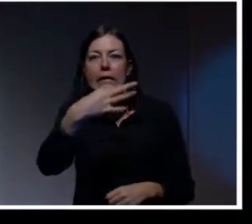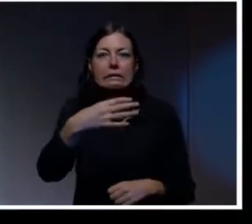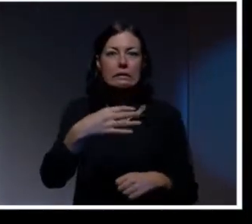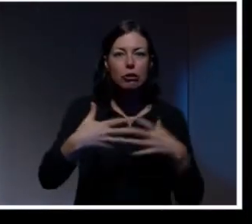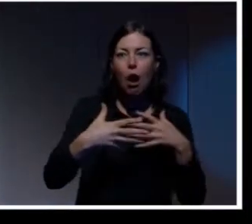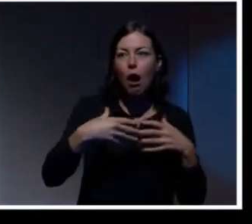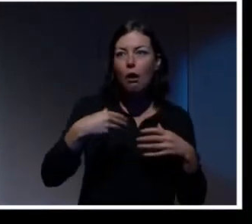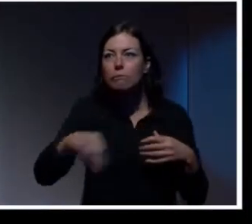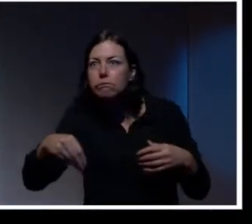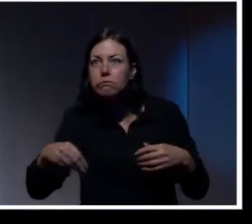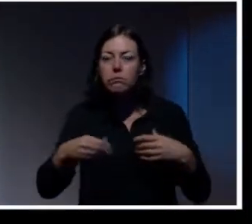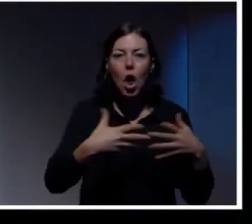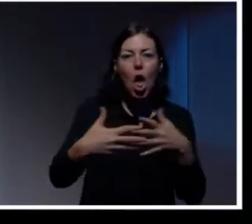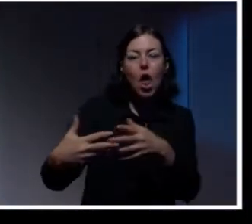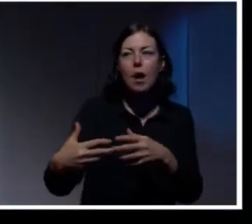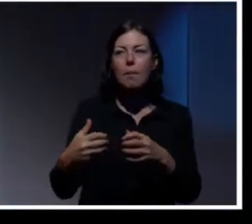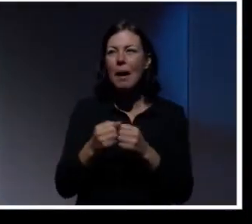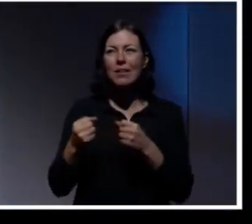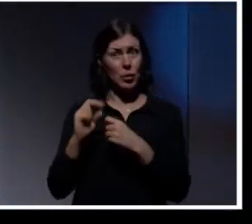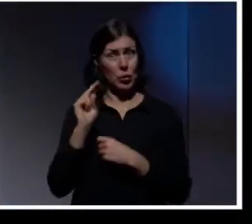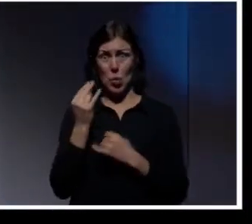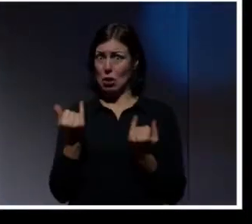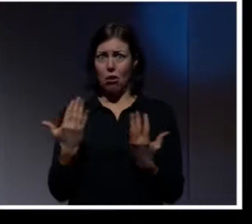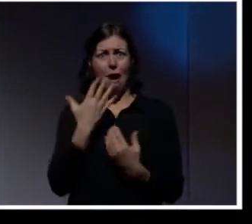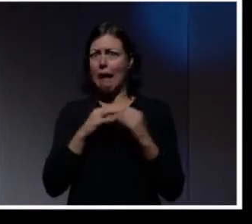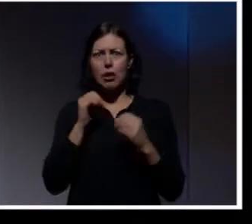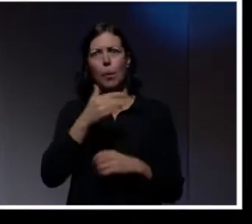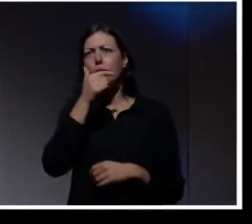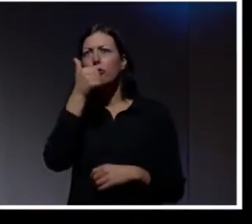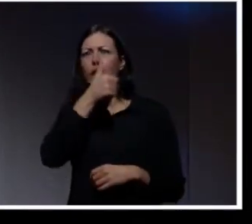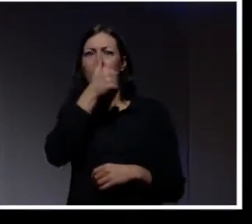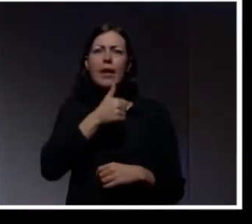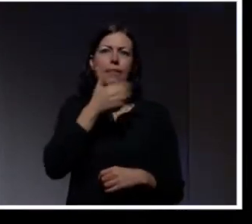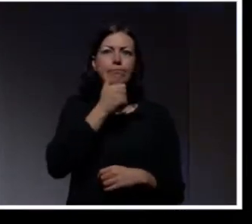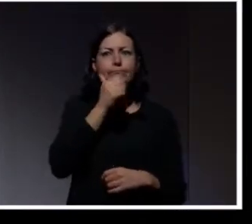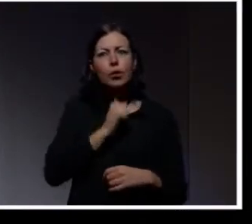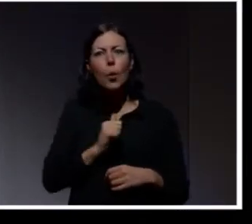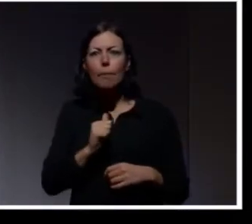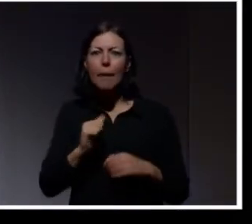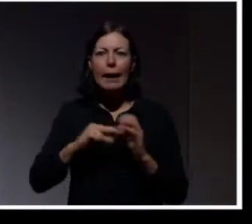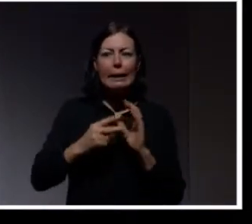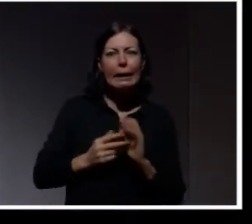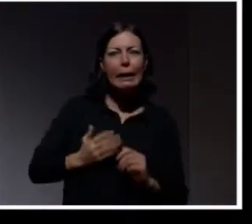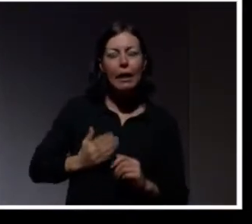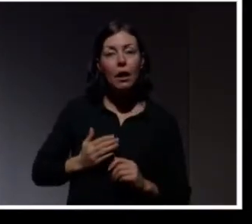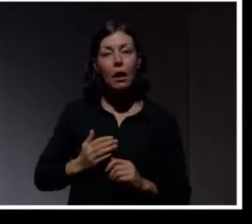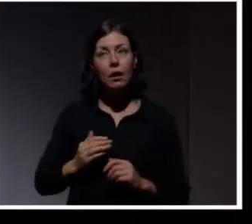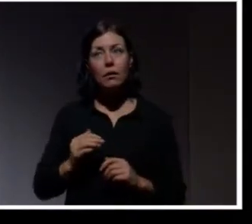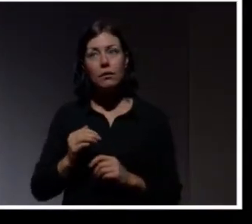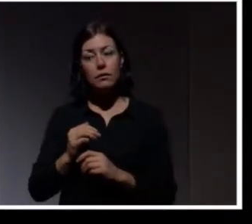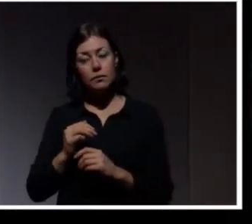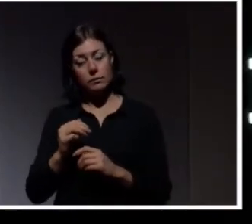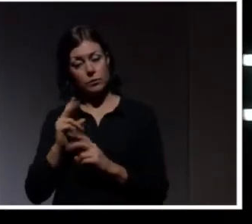inte. Men det handlar inte längre om nyfikna, teknikkunniga tonåringar. Man kan också tänka sig mindre traditionellt